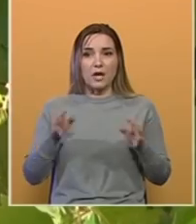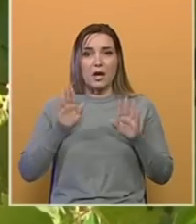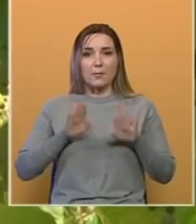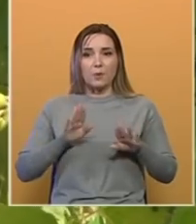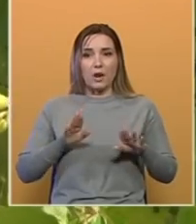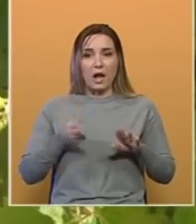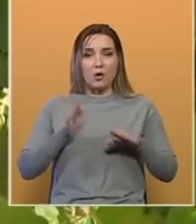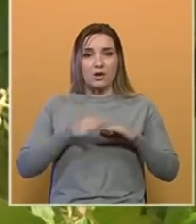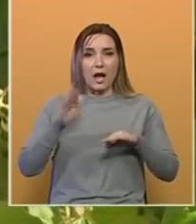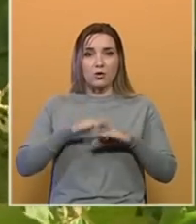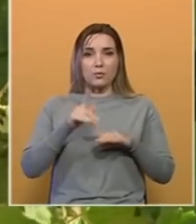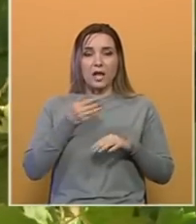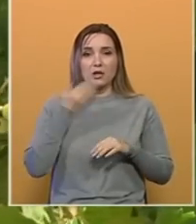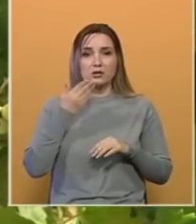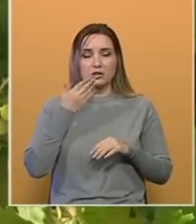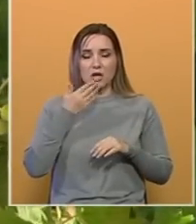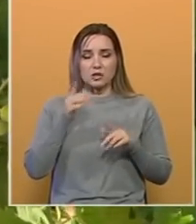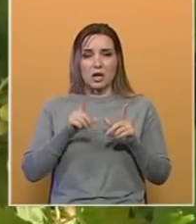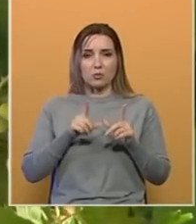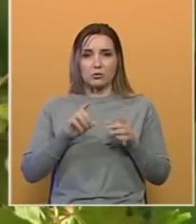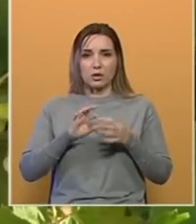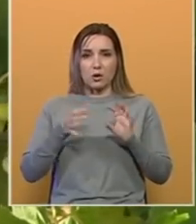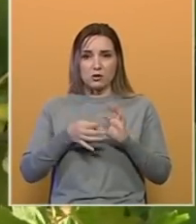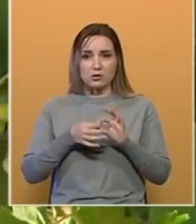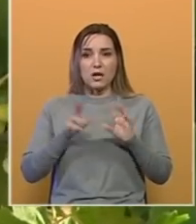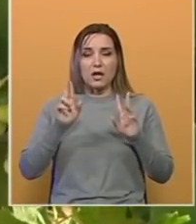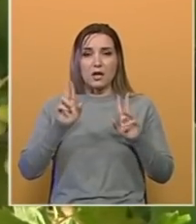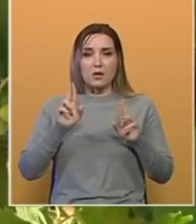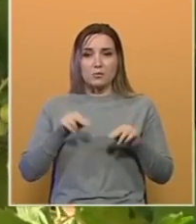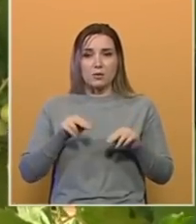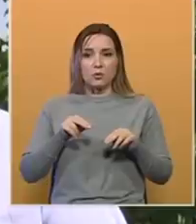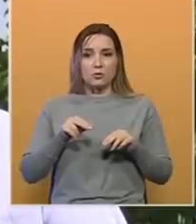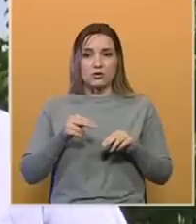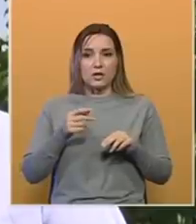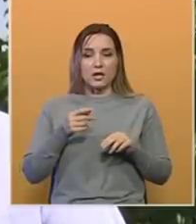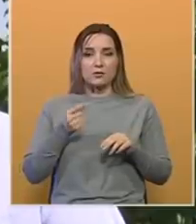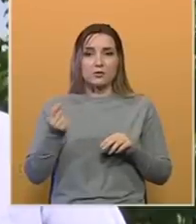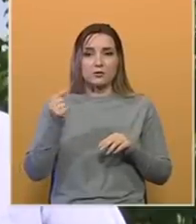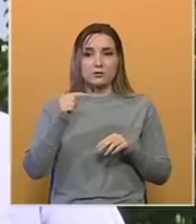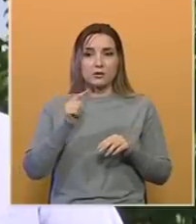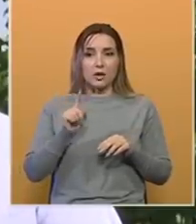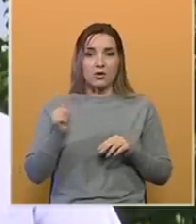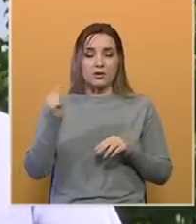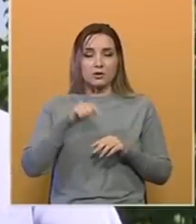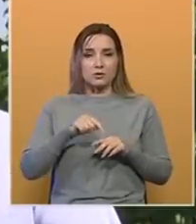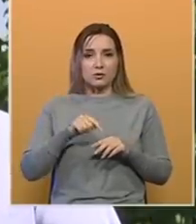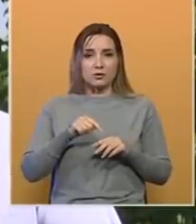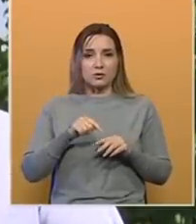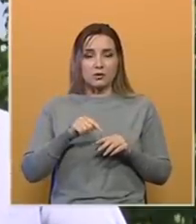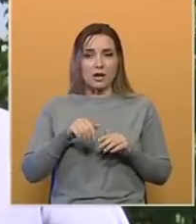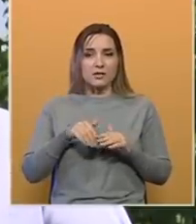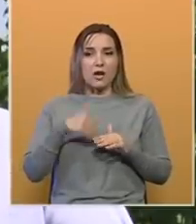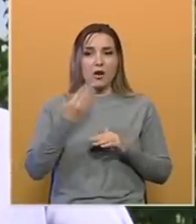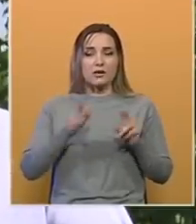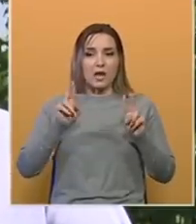polako nakuplja i šećer u groždju, naravno imamo mogućnost navonjavanja kapo kap, tako da loza ne palti i